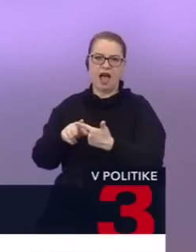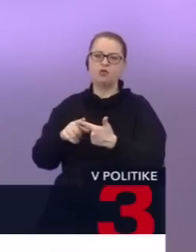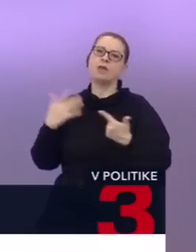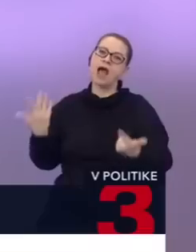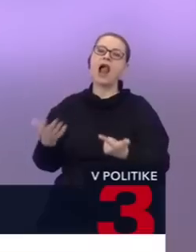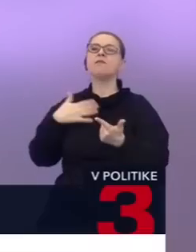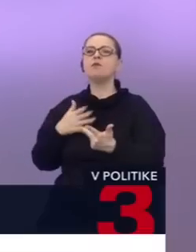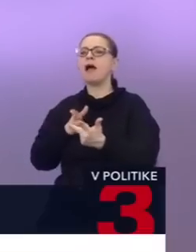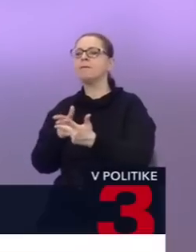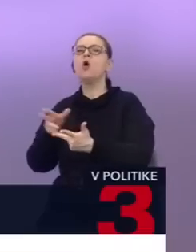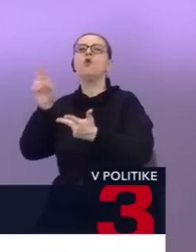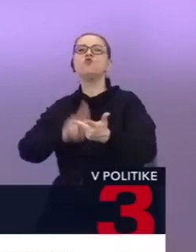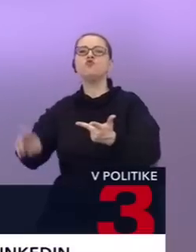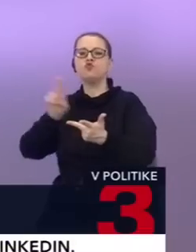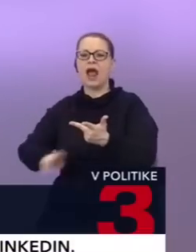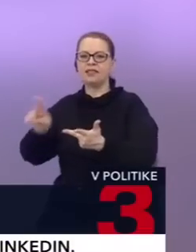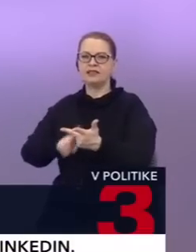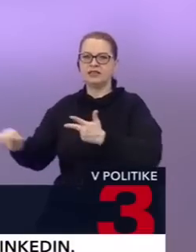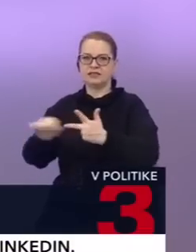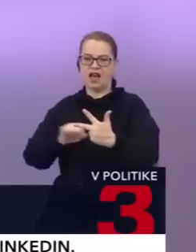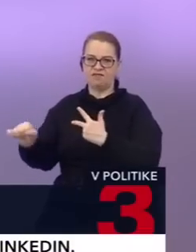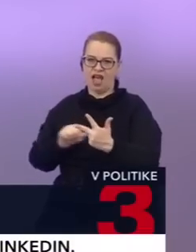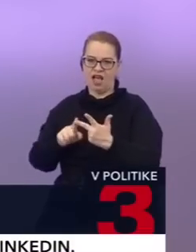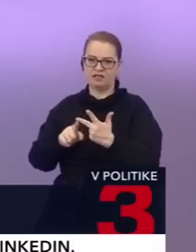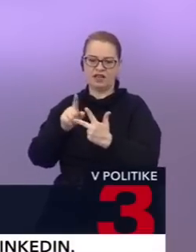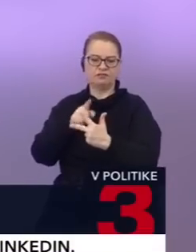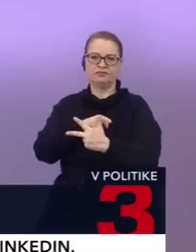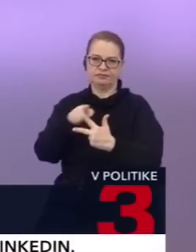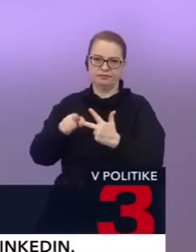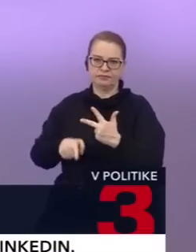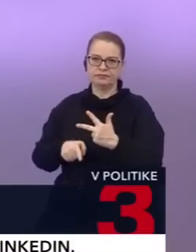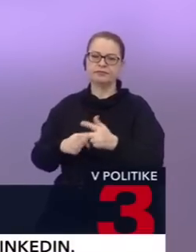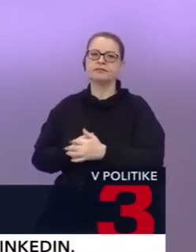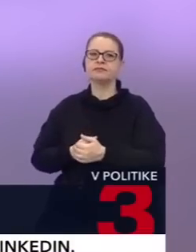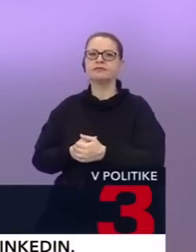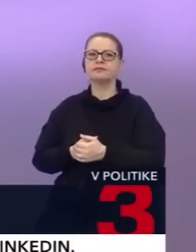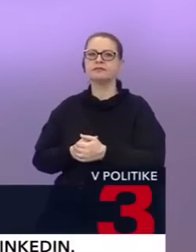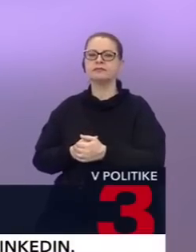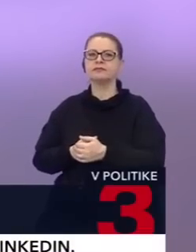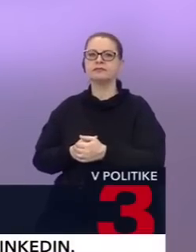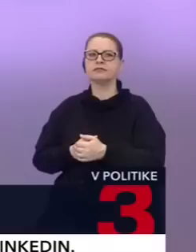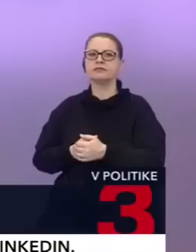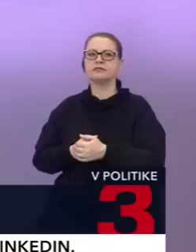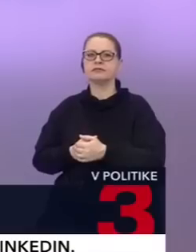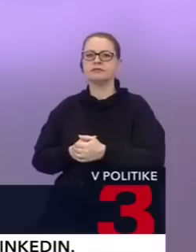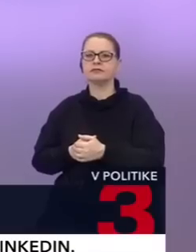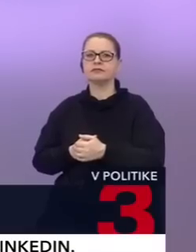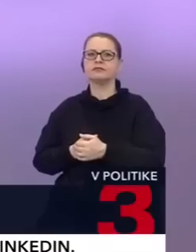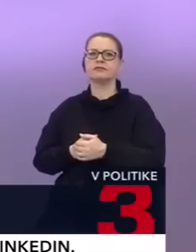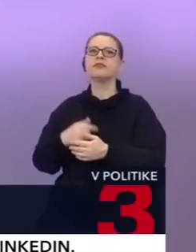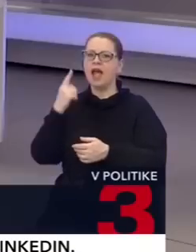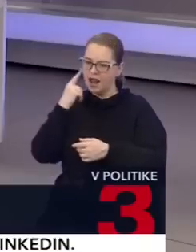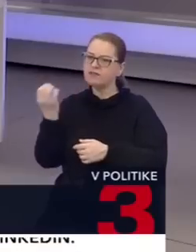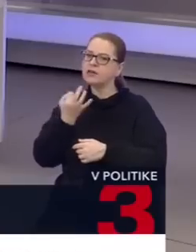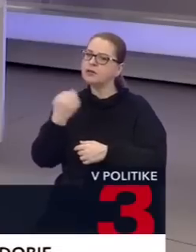výber úradníckú vládu. Tieto tri možnosti. A teraz, aby sme si ich podrobne rozobrali, keď hovoríte legitimita. Lebo môžete urobiť len to, čo sa dá. Viete, prečo